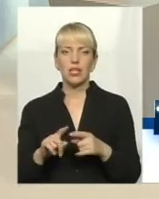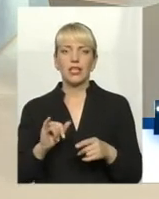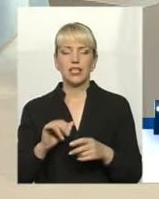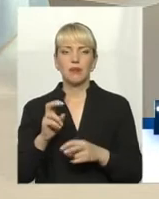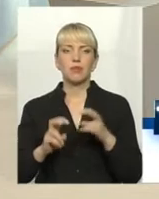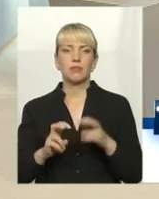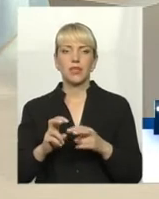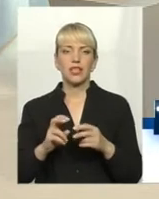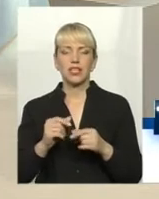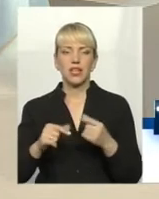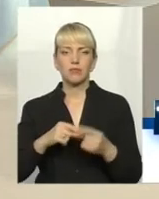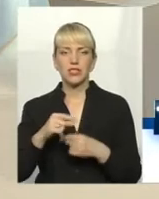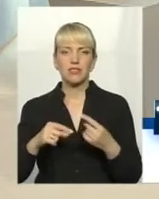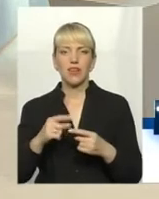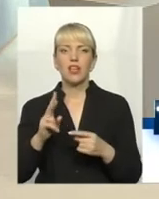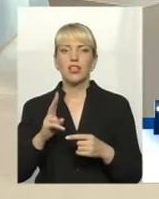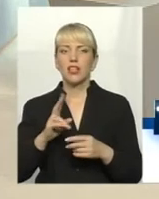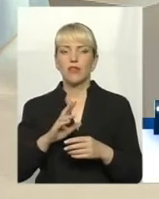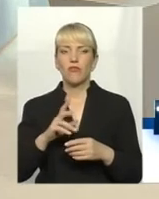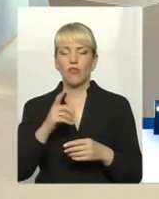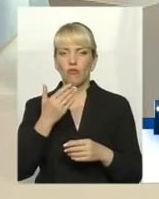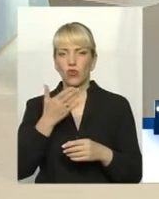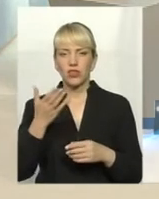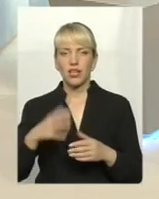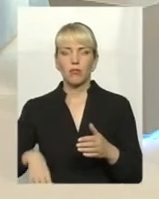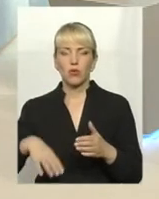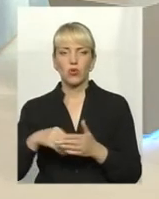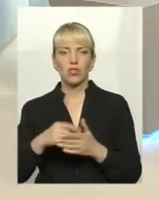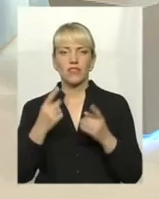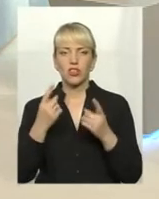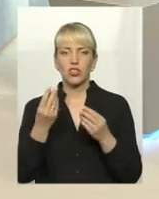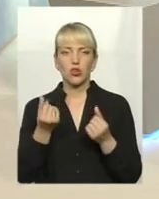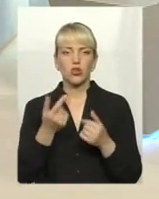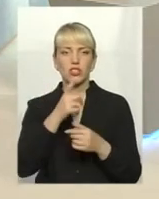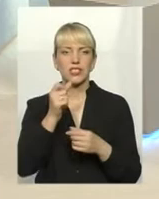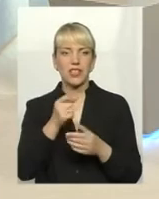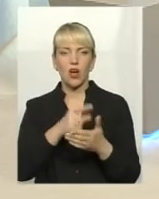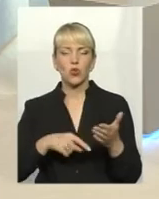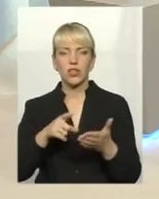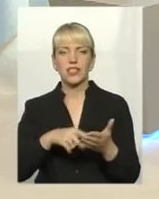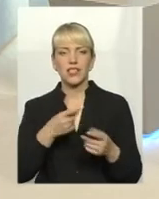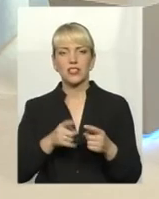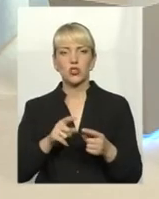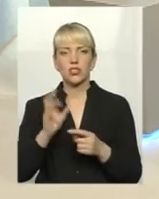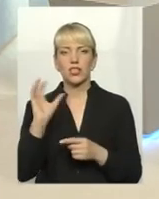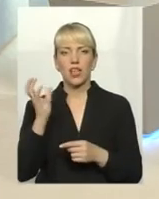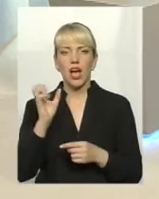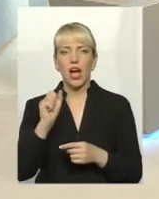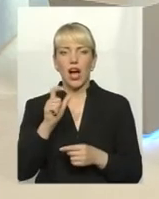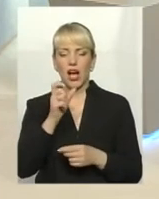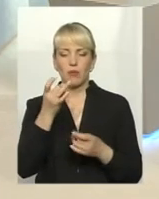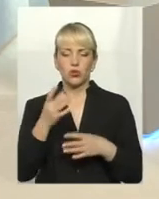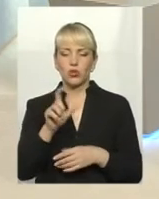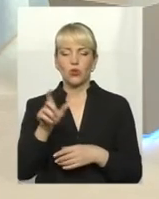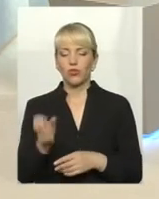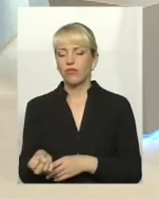господарювання, яких ми перевіряємо, вони платять немаленькі гроші за утилізацію того, що є на балансі підприємства, а фізичні особи у нас, так,